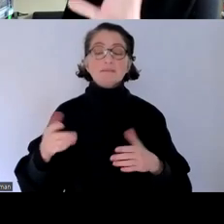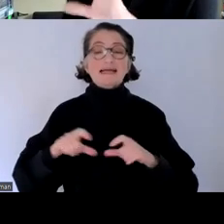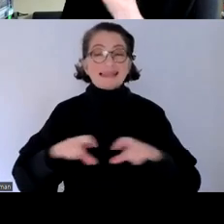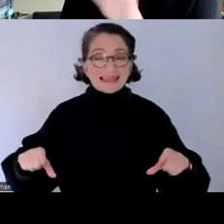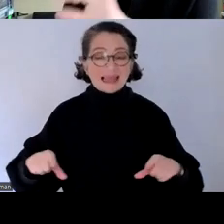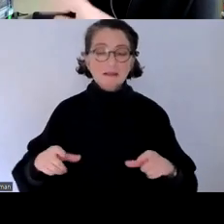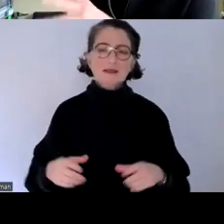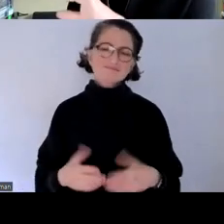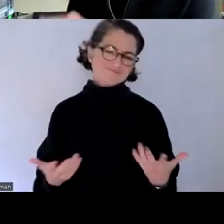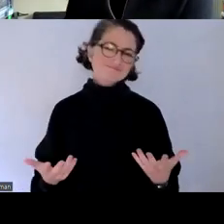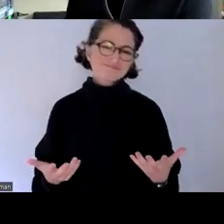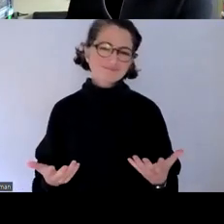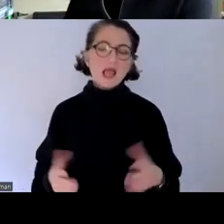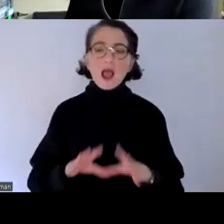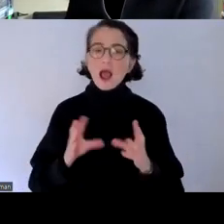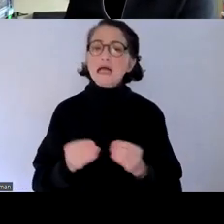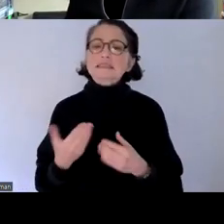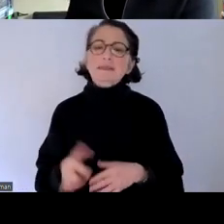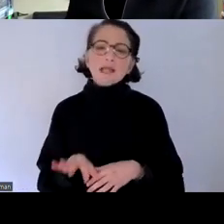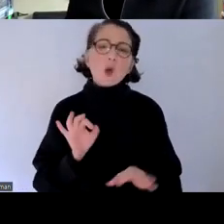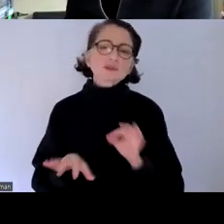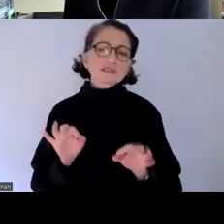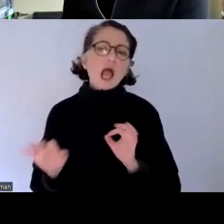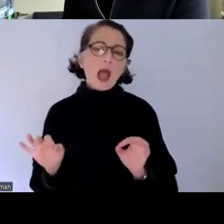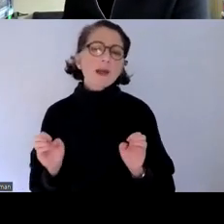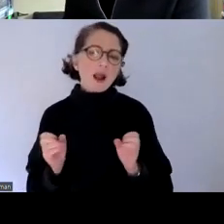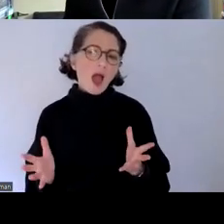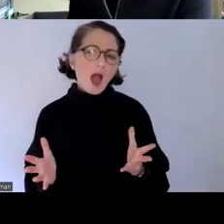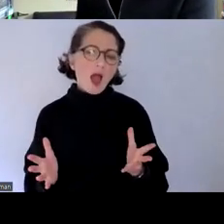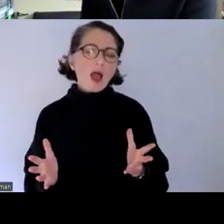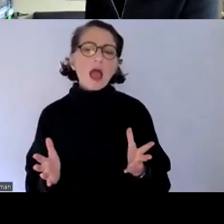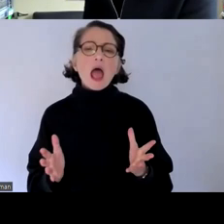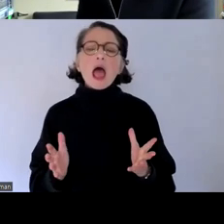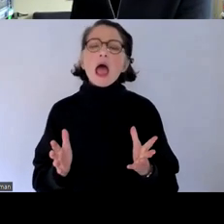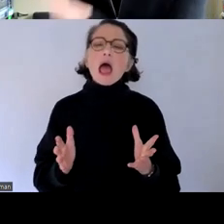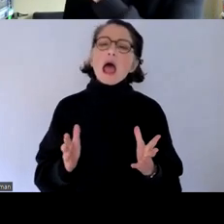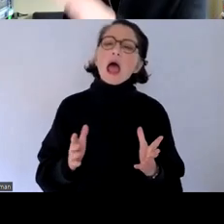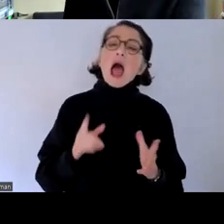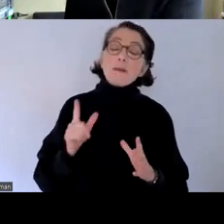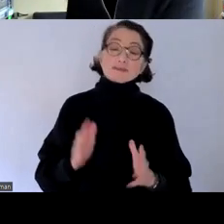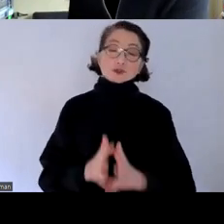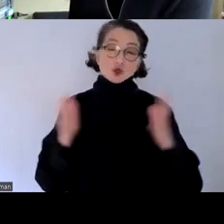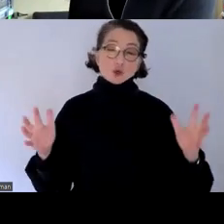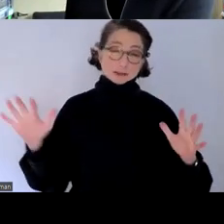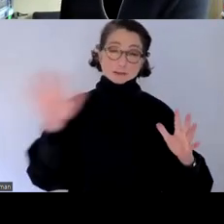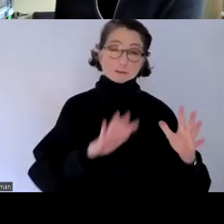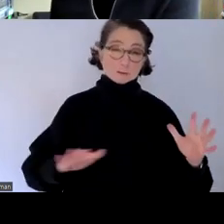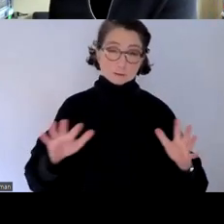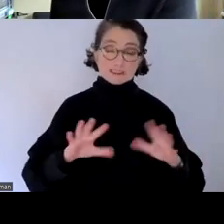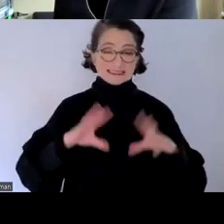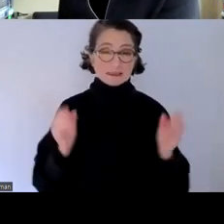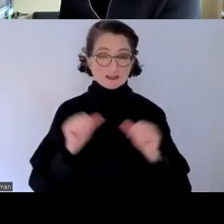sowas sicherlich gibt es dann da auch immer wieder kleine ausnahmen und dergleichen aber im großen und ganzen wird also die gesamte form der digitalen